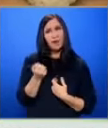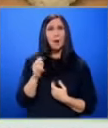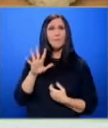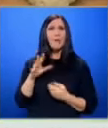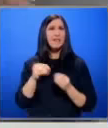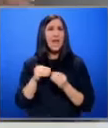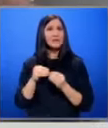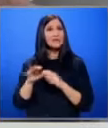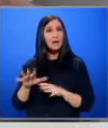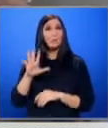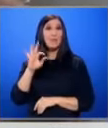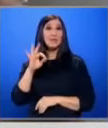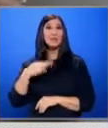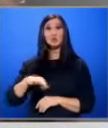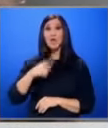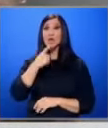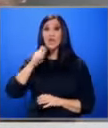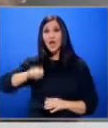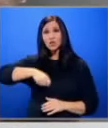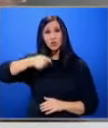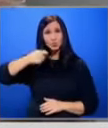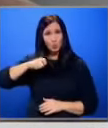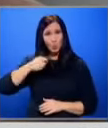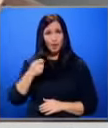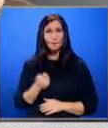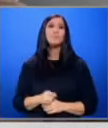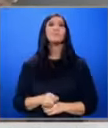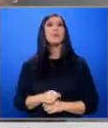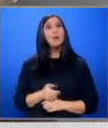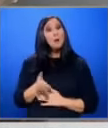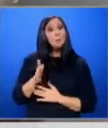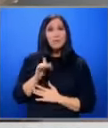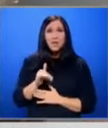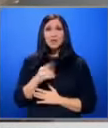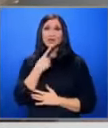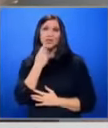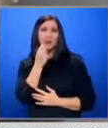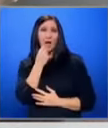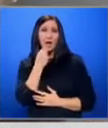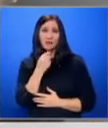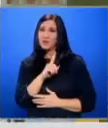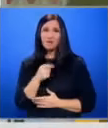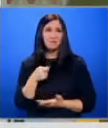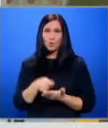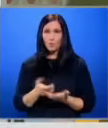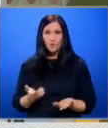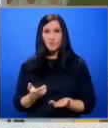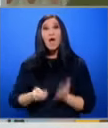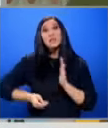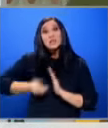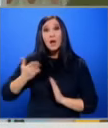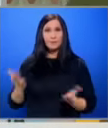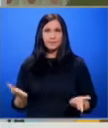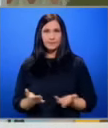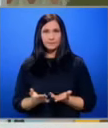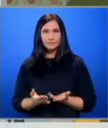от 50 стотинки за супата, за застройка, иначе за ядене не взема И скъпи